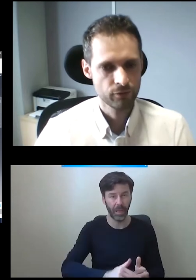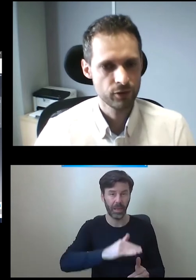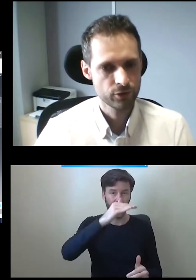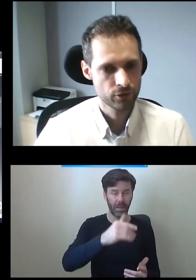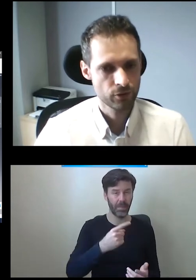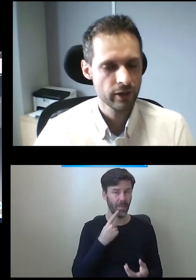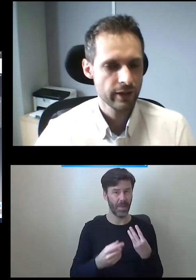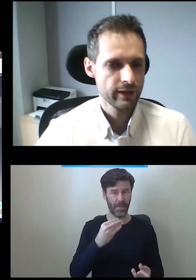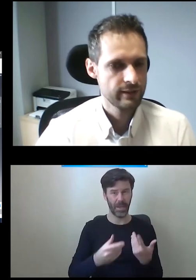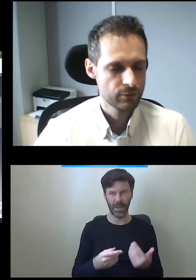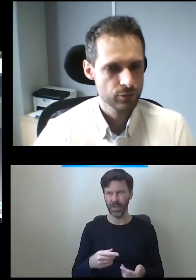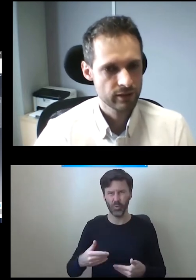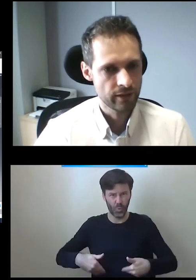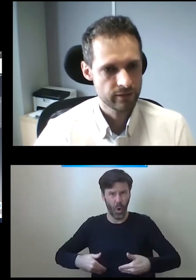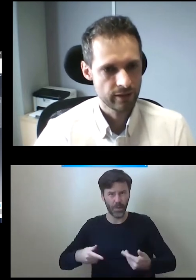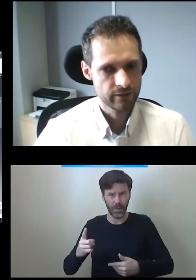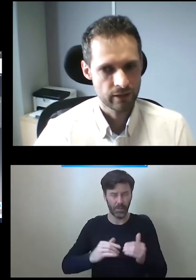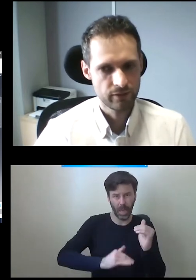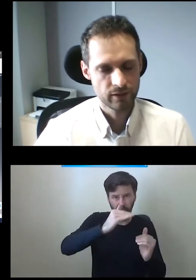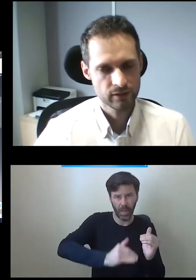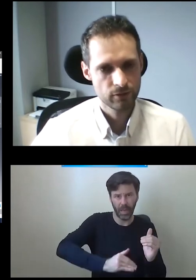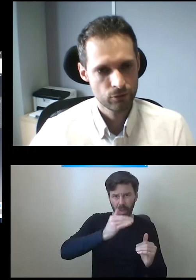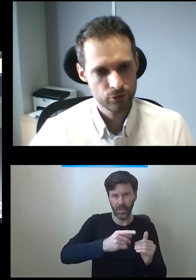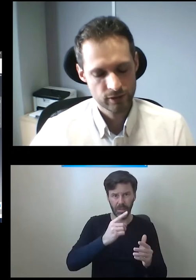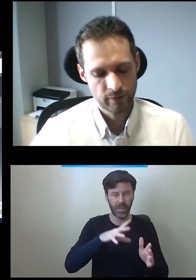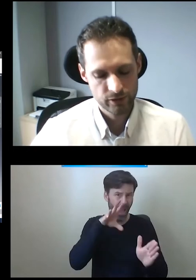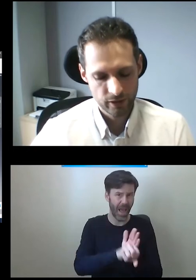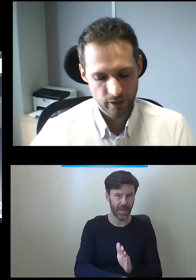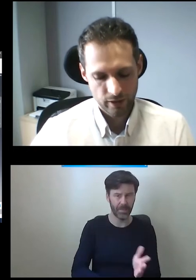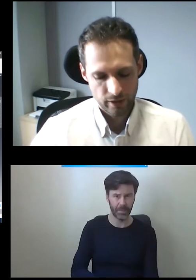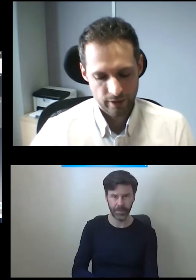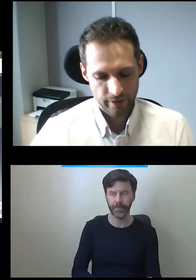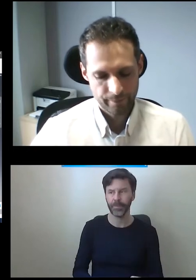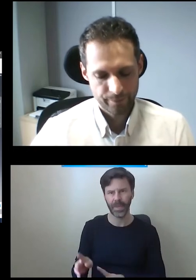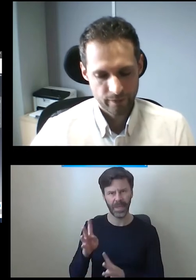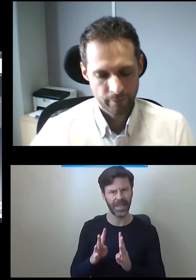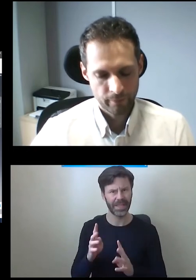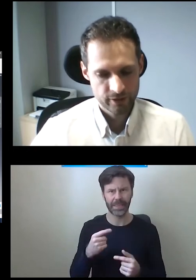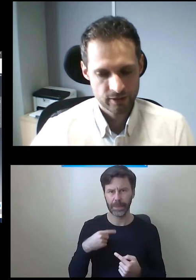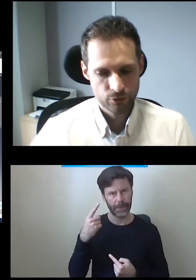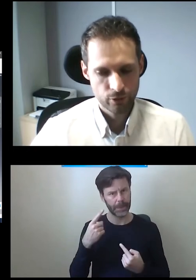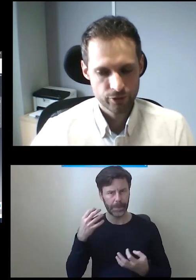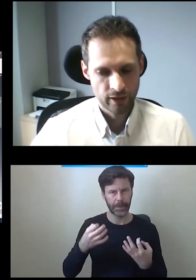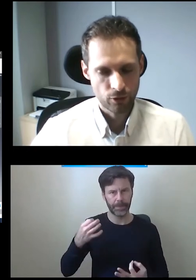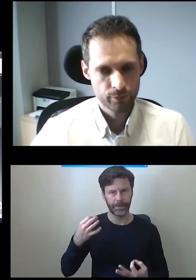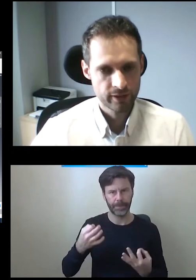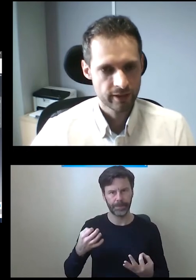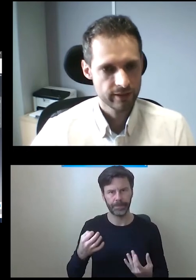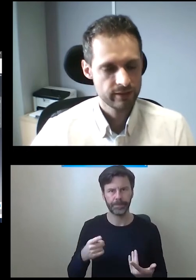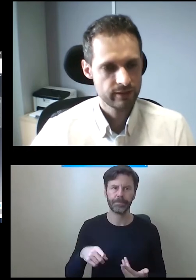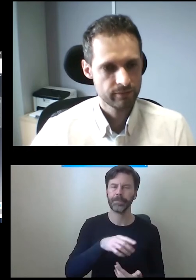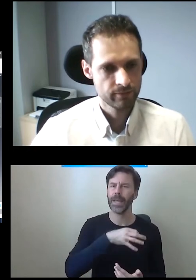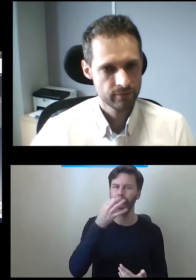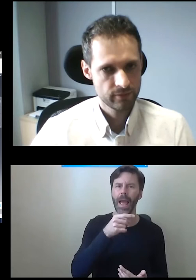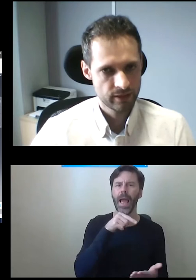czas tą windą, czy to nie zepsuje tej windy. Wtedy ludzie bardziej zdecydują się na opcję